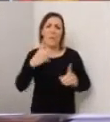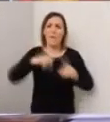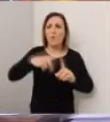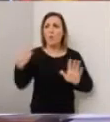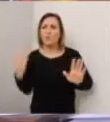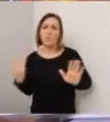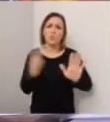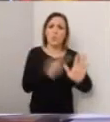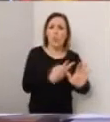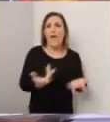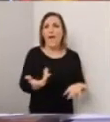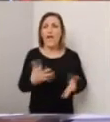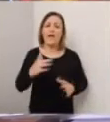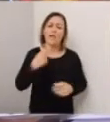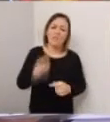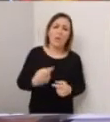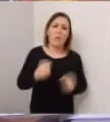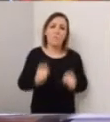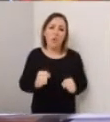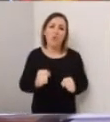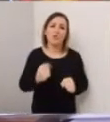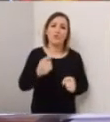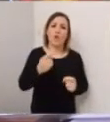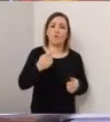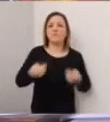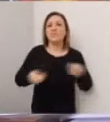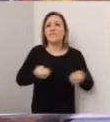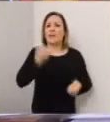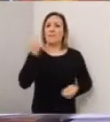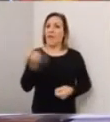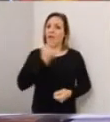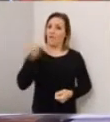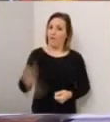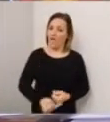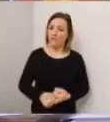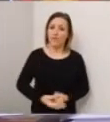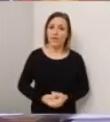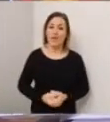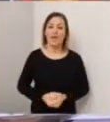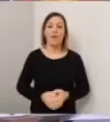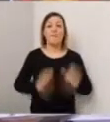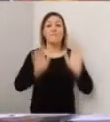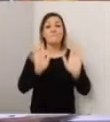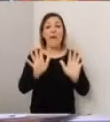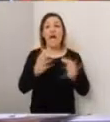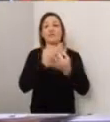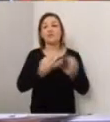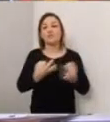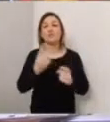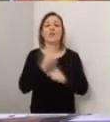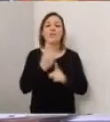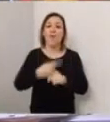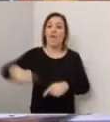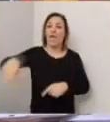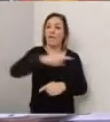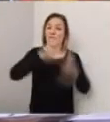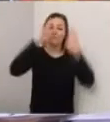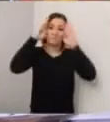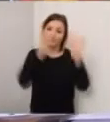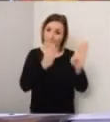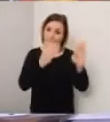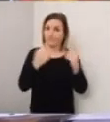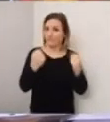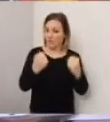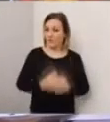con due che provengono da fuori provincia, diciamo che sono in una situazione abbastanza gestibile, però è giusto stare molto